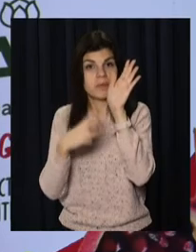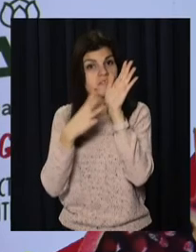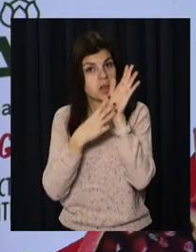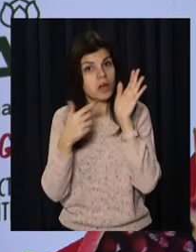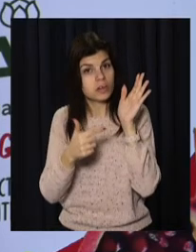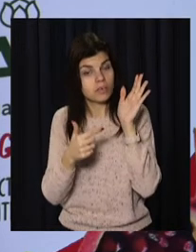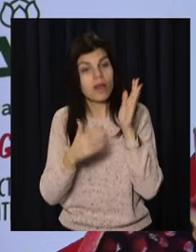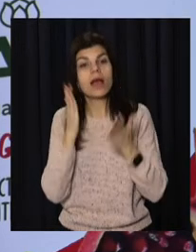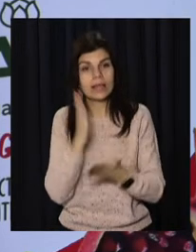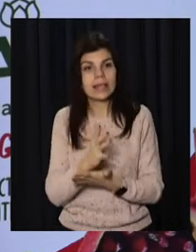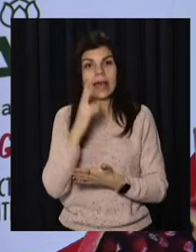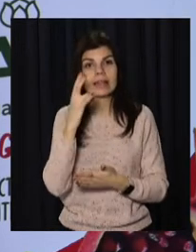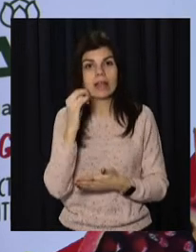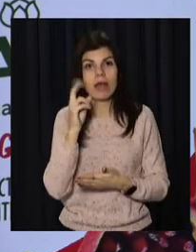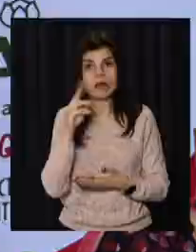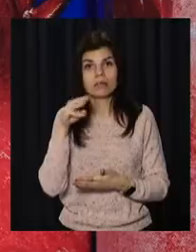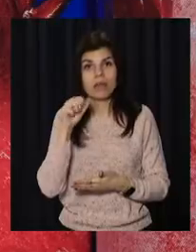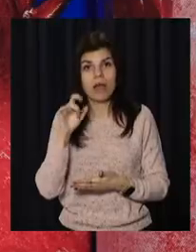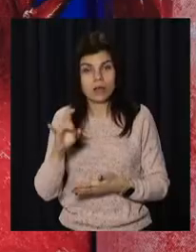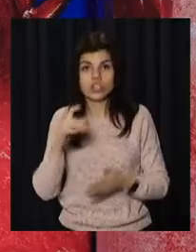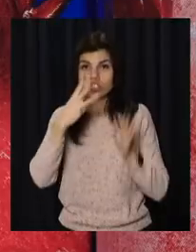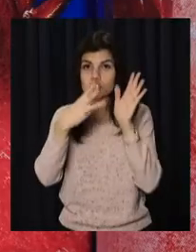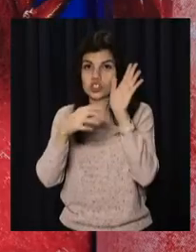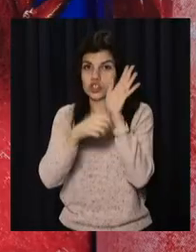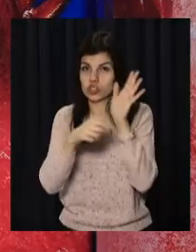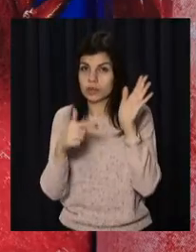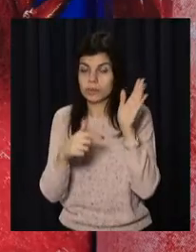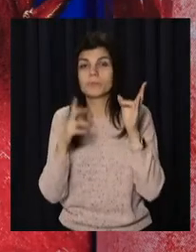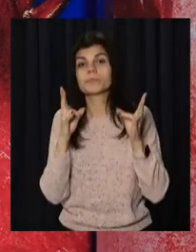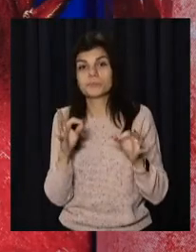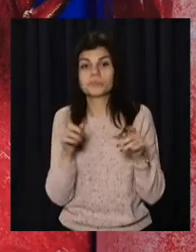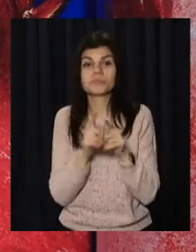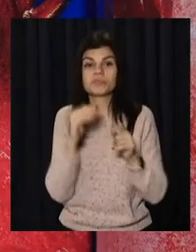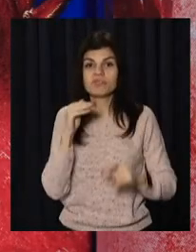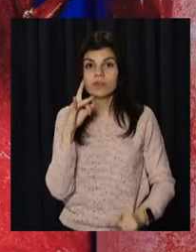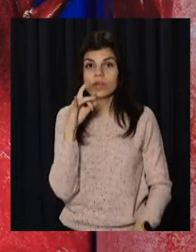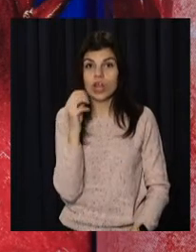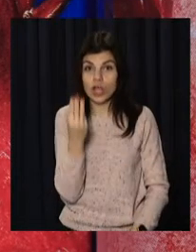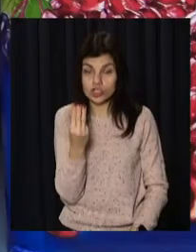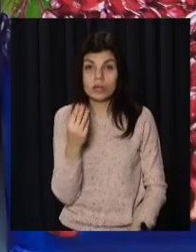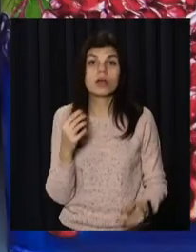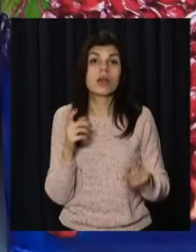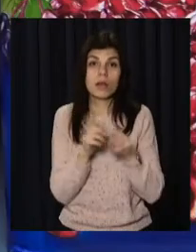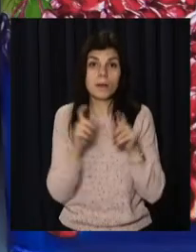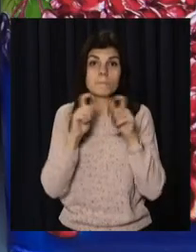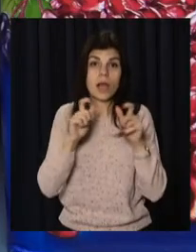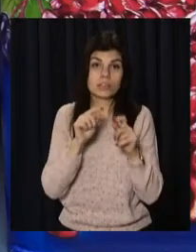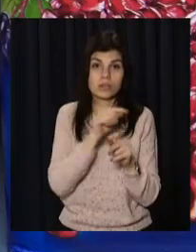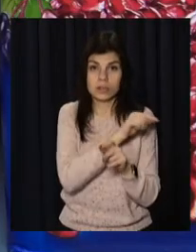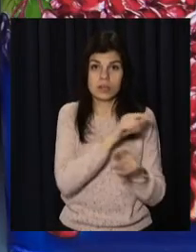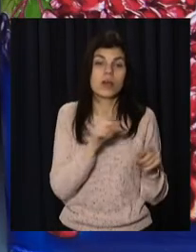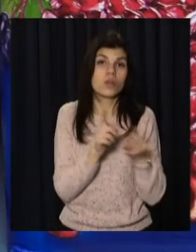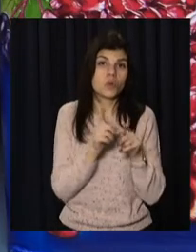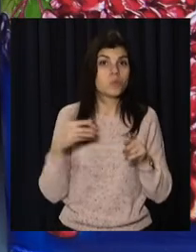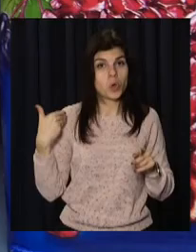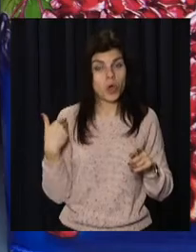зазначає виробник, 78 гривень. А є й нектара з гранату за 36 гривень. Проте, на відміну від фрешу, користі